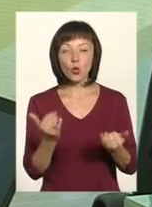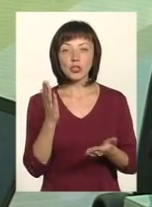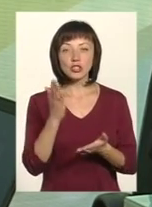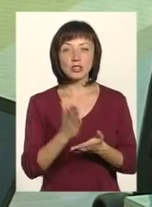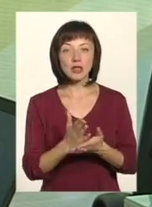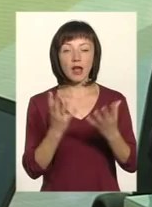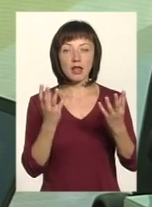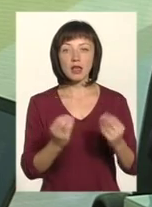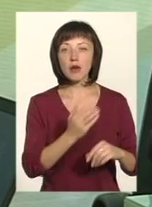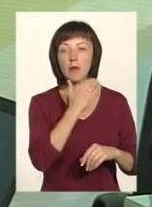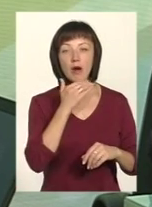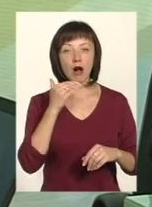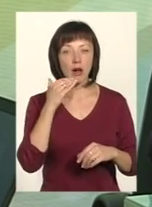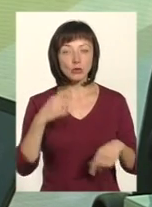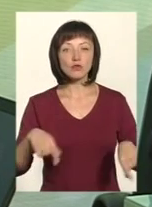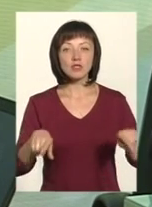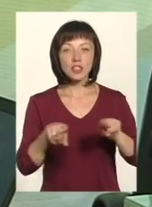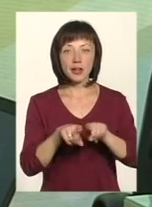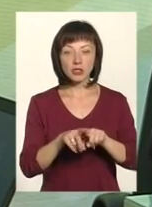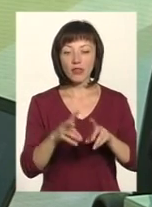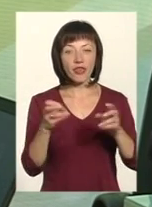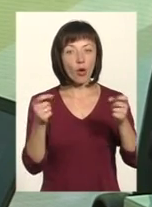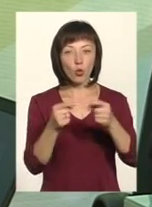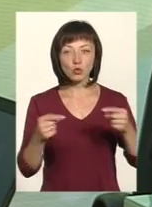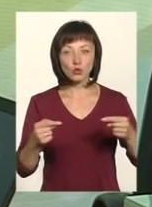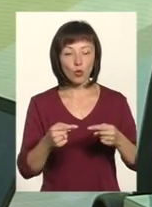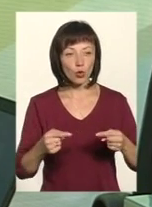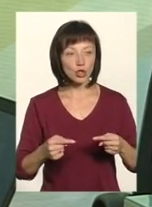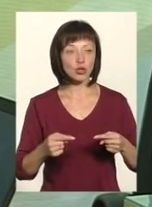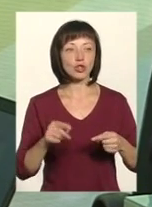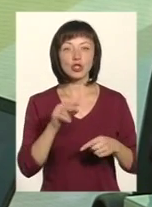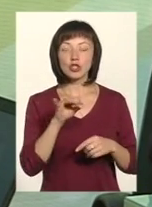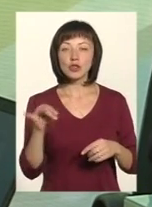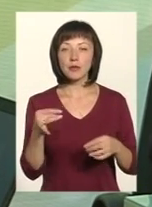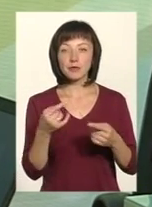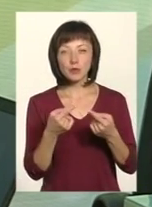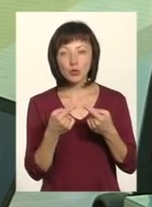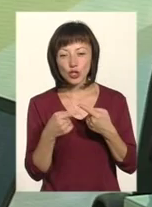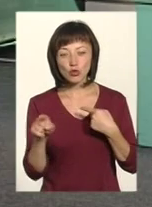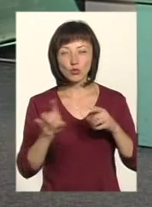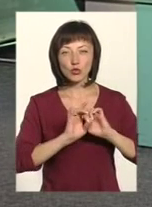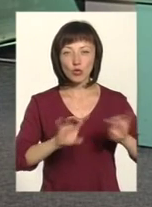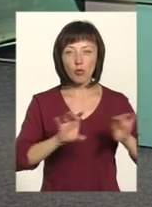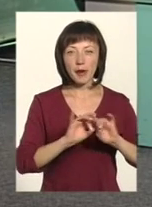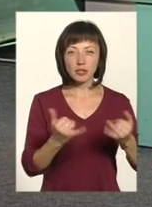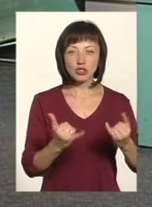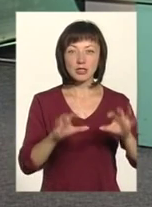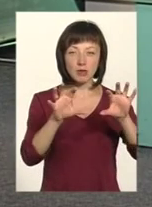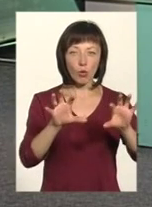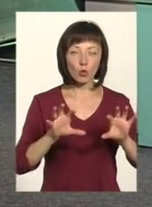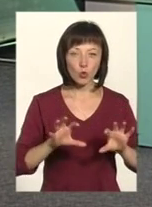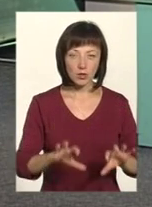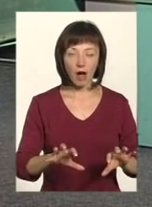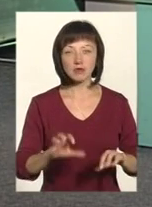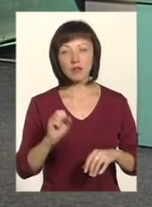чимало все ж таки певних неузгодженостей, чи по-іншому тлумачень і чинного законодавства, зокрема.